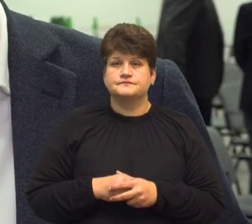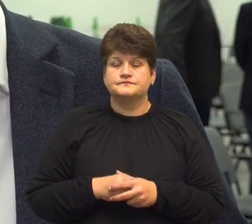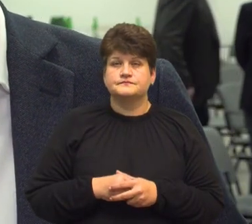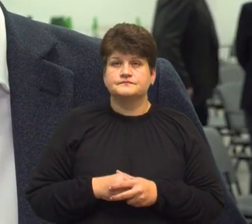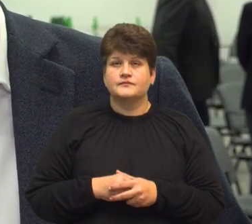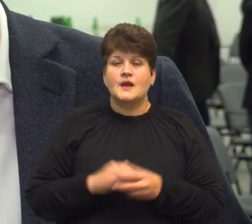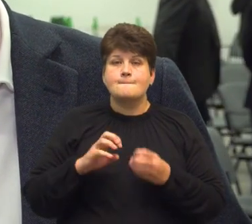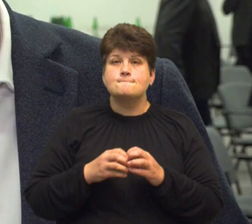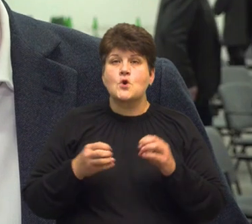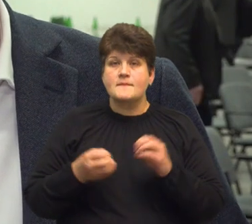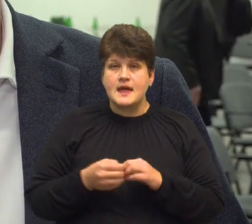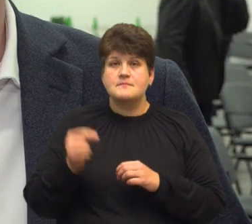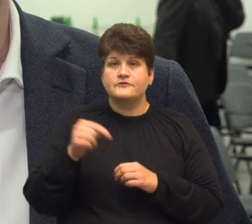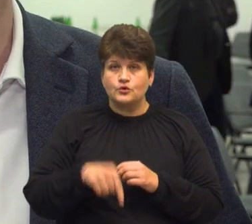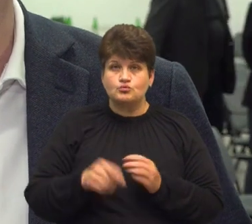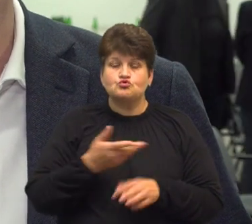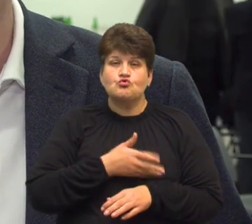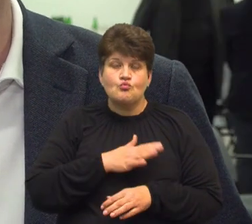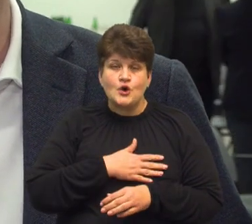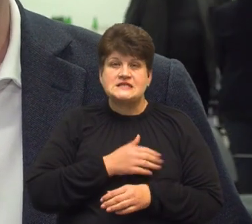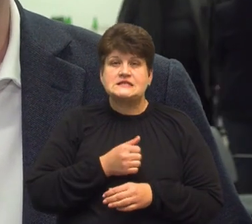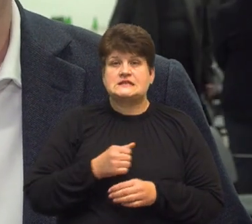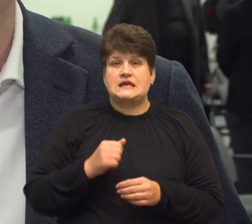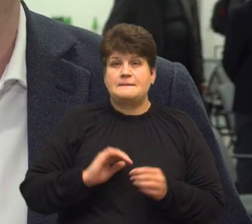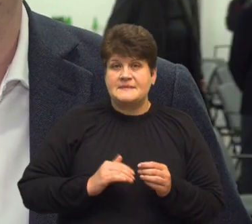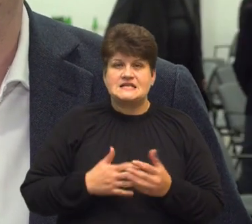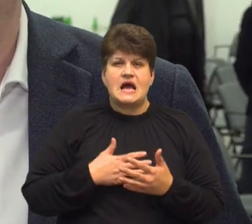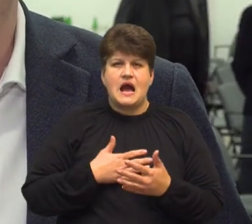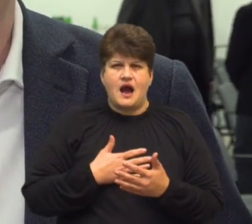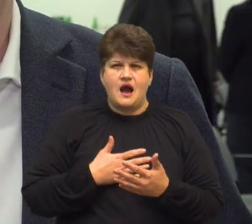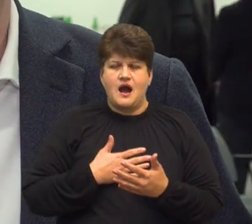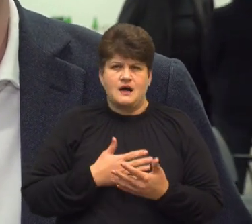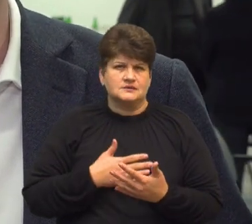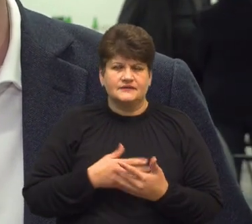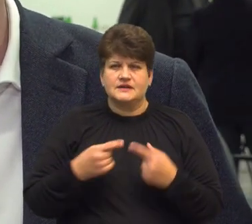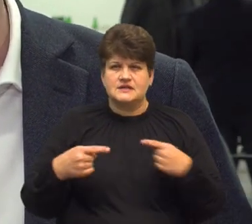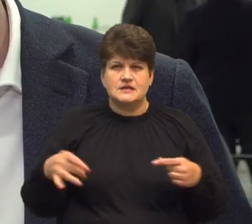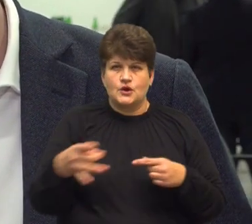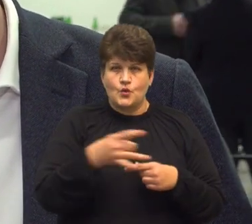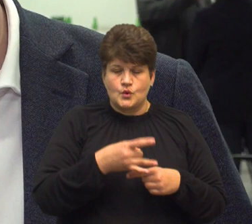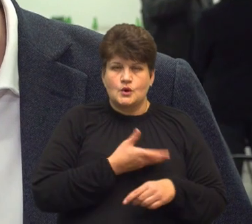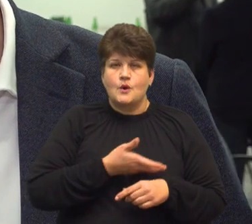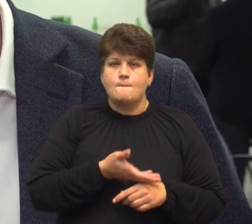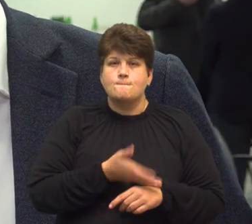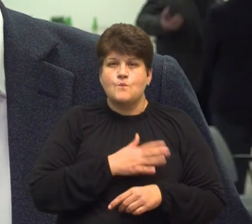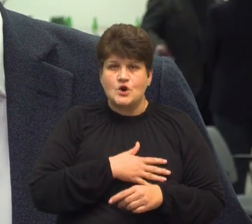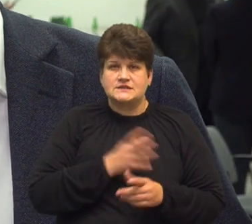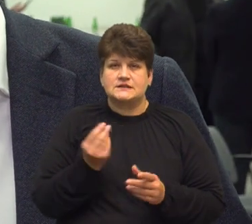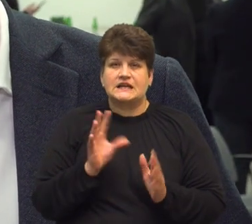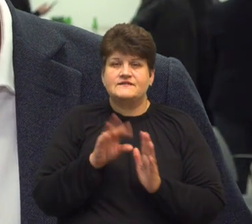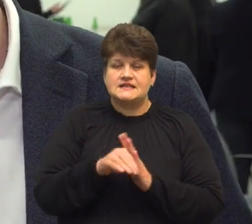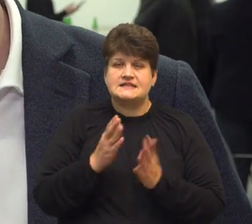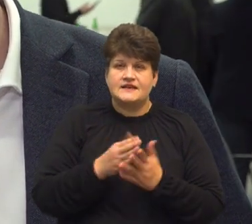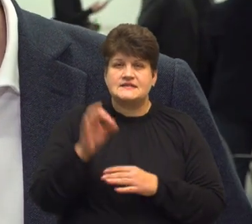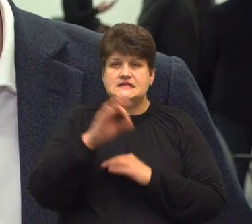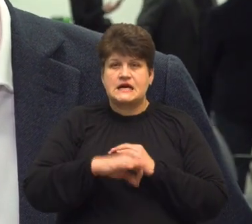Проблема в тому, що польський бізнес активний в інших регіонах. Польські інвестиції є в Західній та Центральній Україні. А Тернопільська